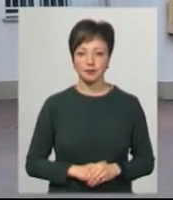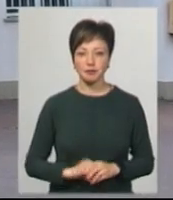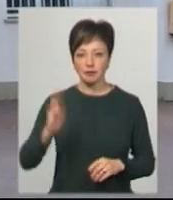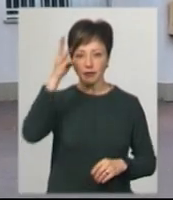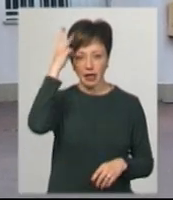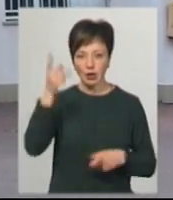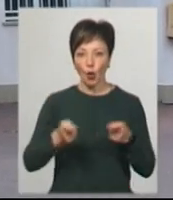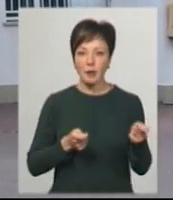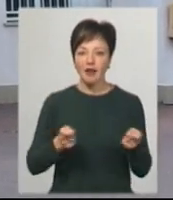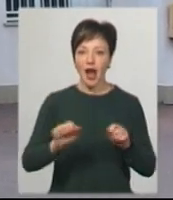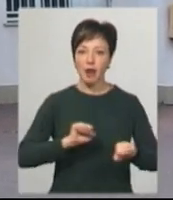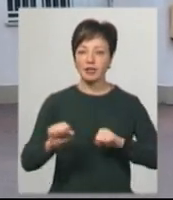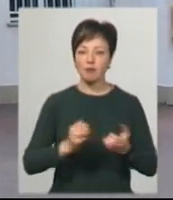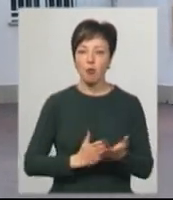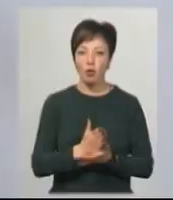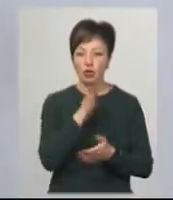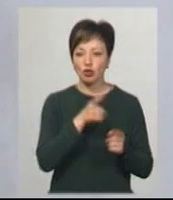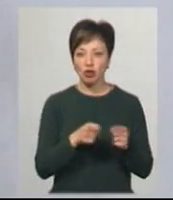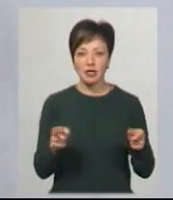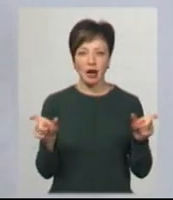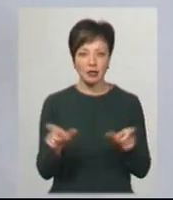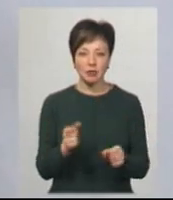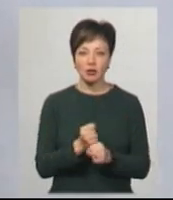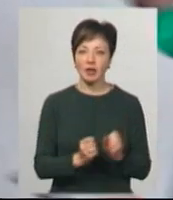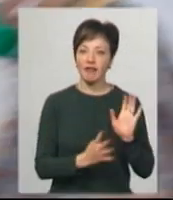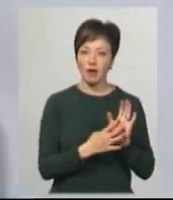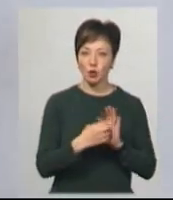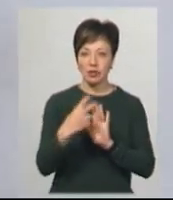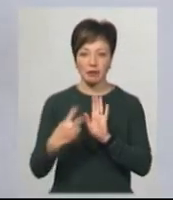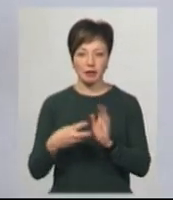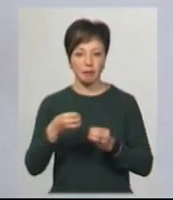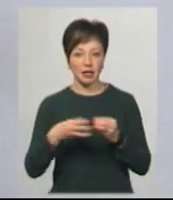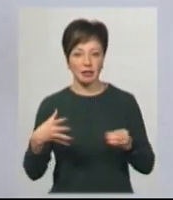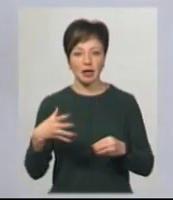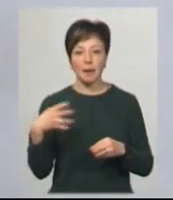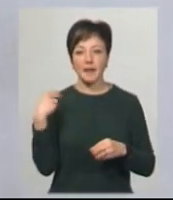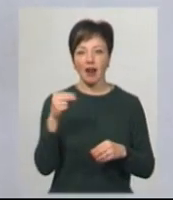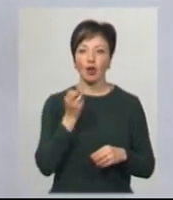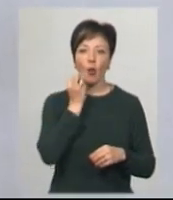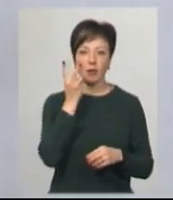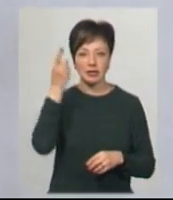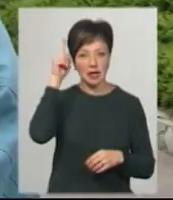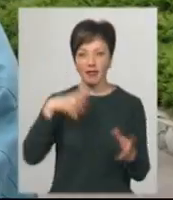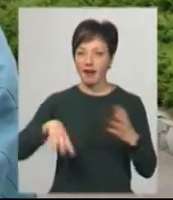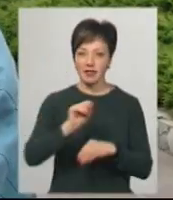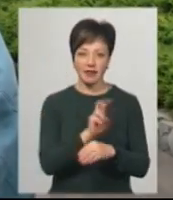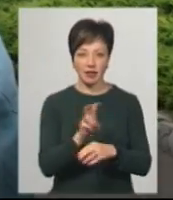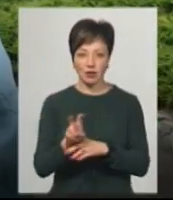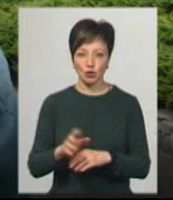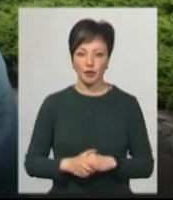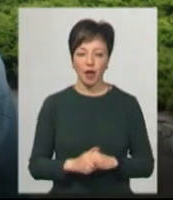Хмельницьке управління адміністративних послуг на час карантину працює з 9 до 17.15 з перервою на обід. Про це знають не всі відвідувачі.